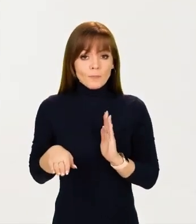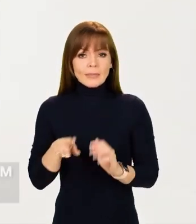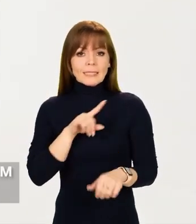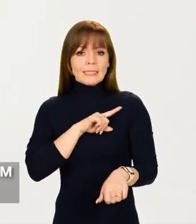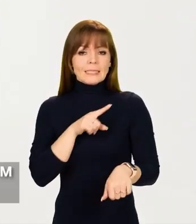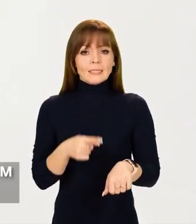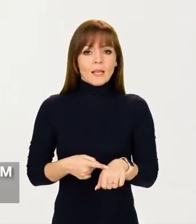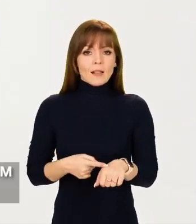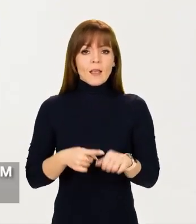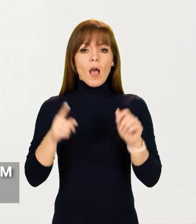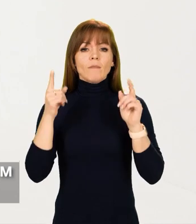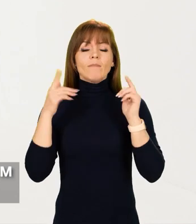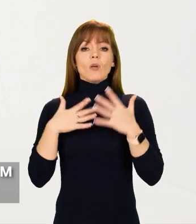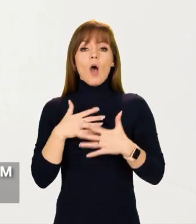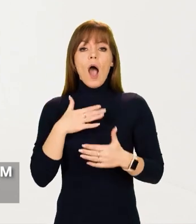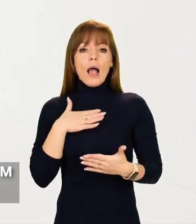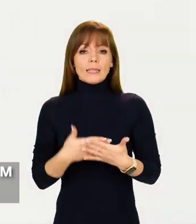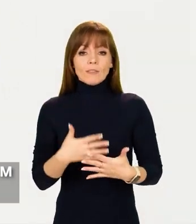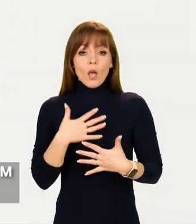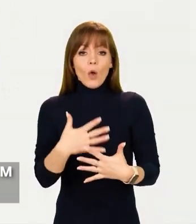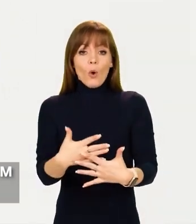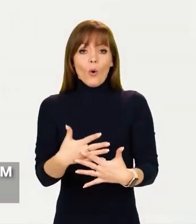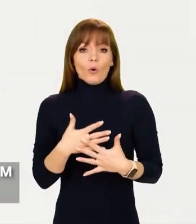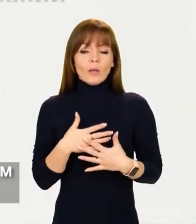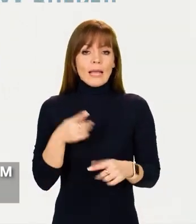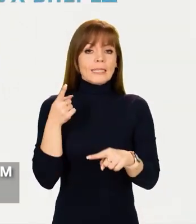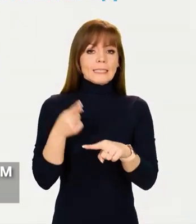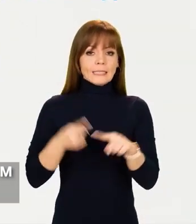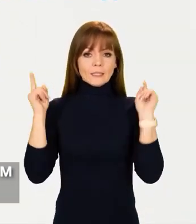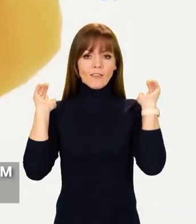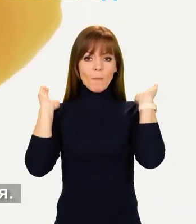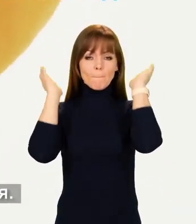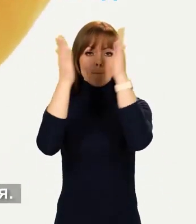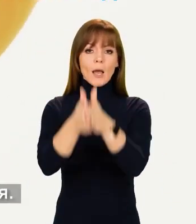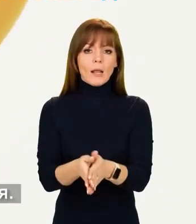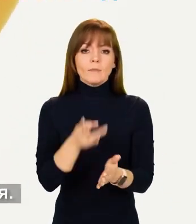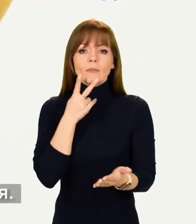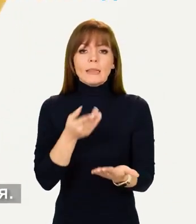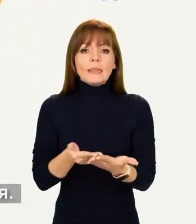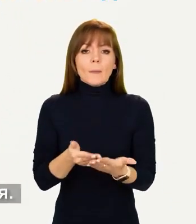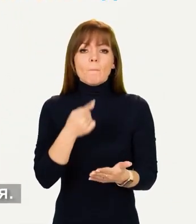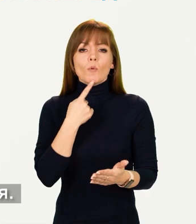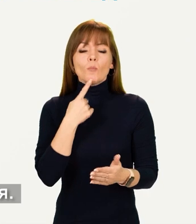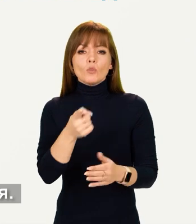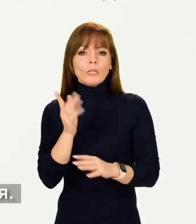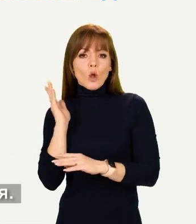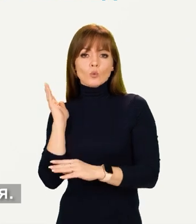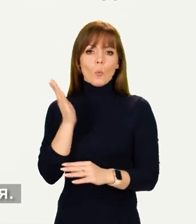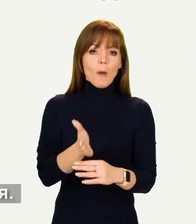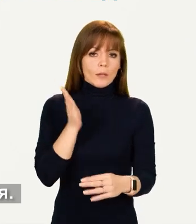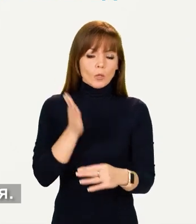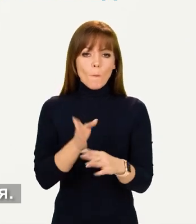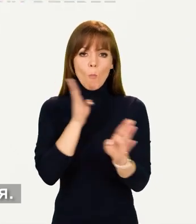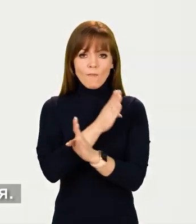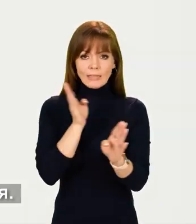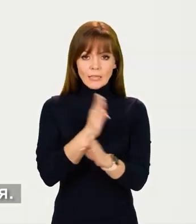Потім із сильним, активним видихом зроби різкий рух вперед, ніби